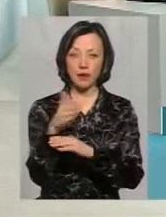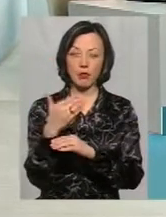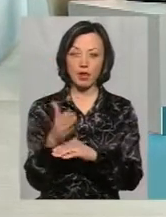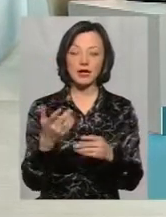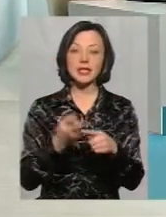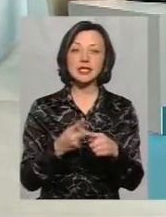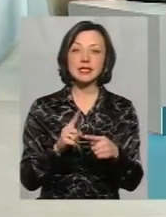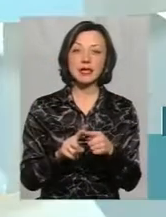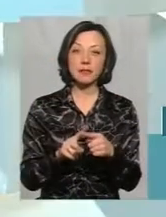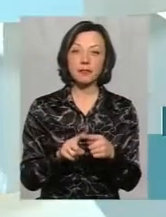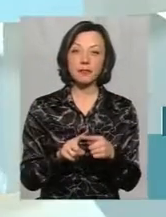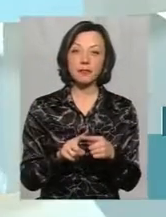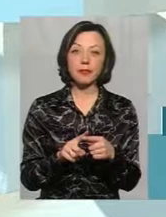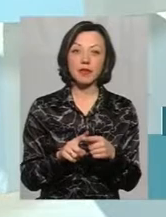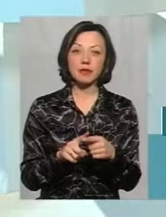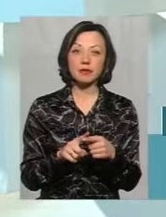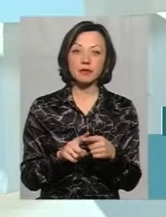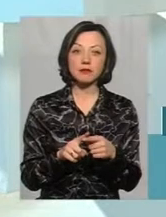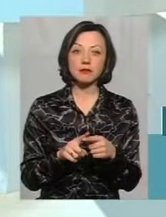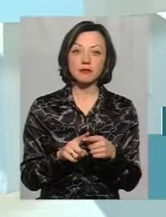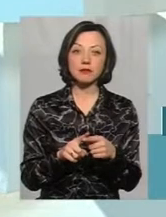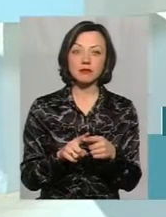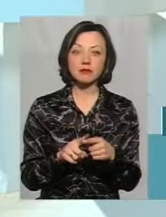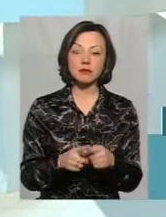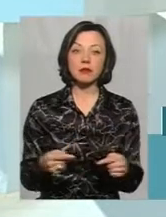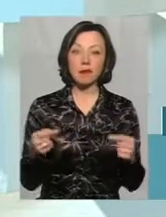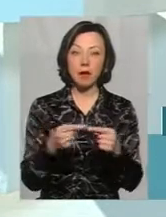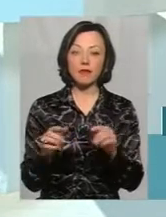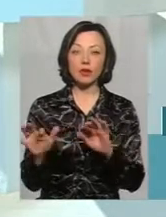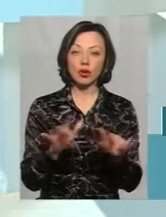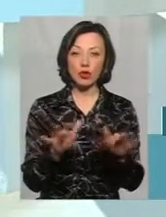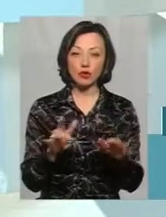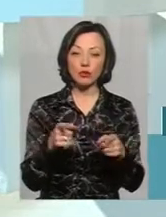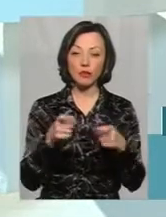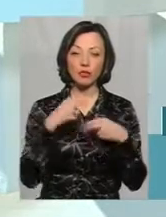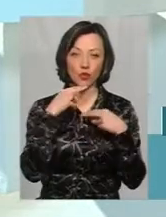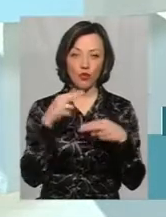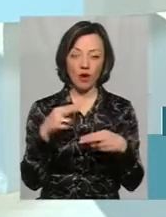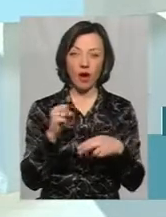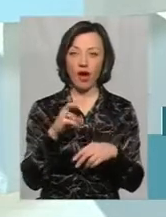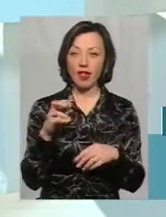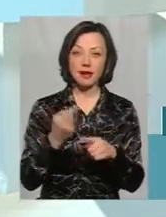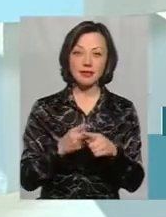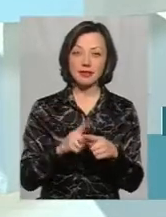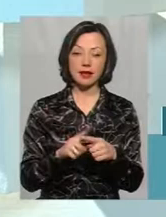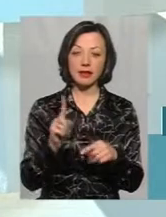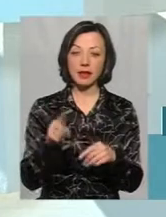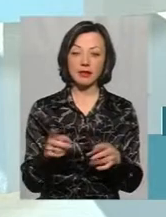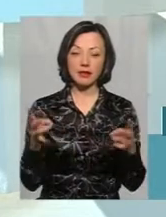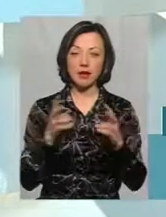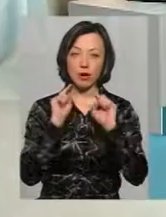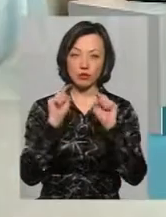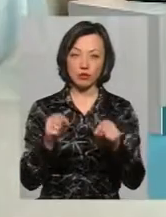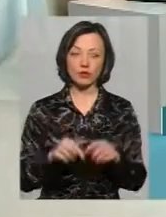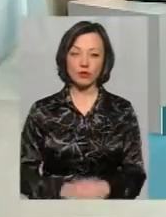Тобто це, звісно, якийсь певний крок, щоб привернути увагу. Але це не є те, на чому лише треба